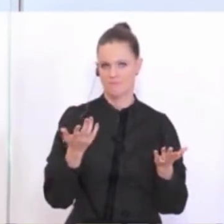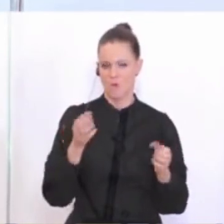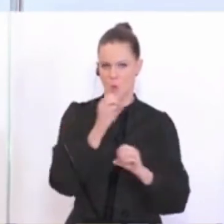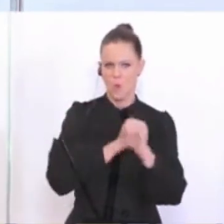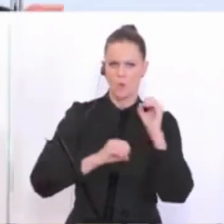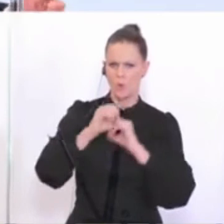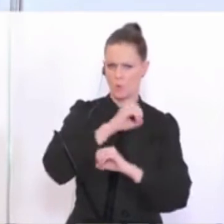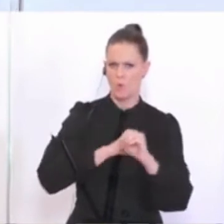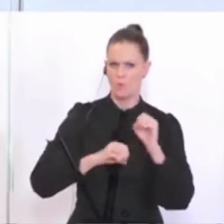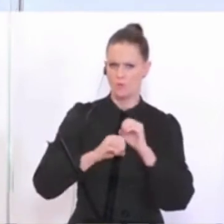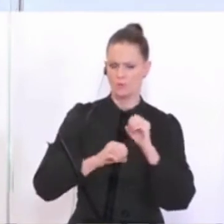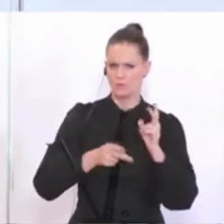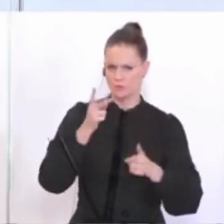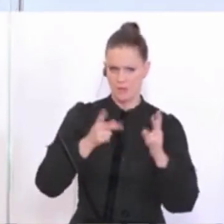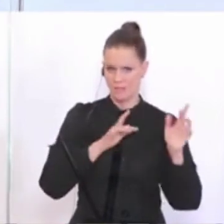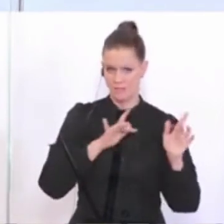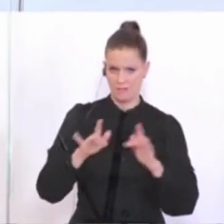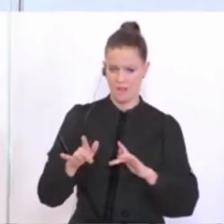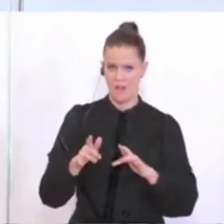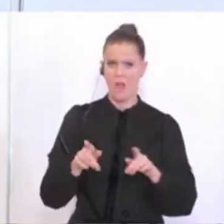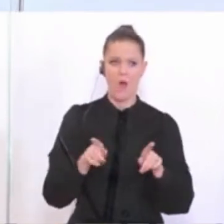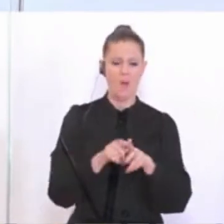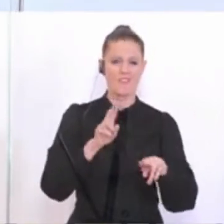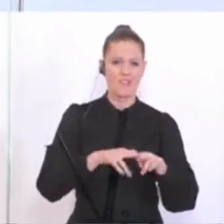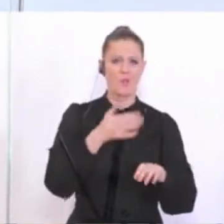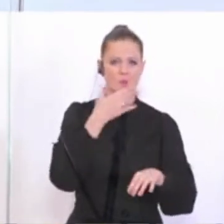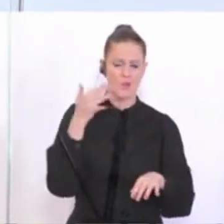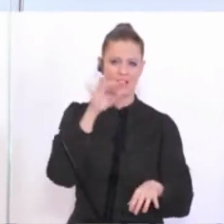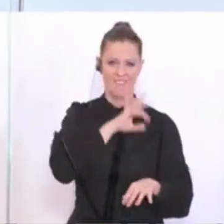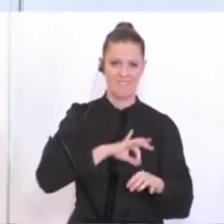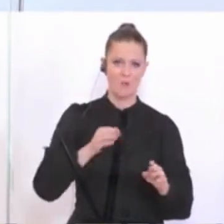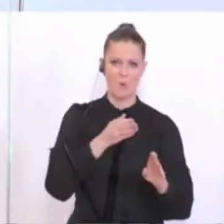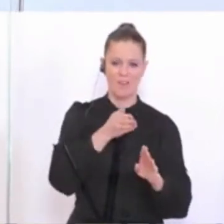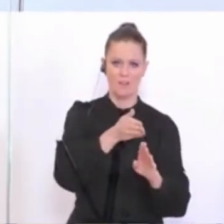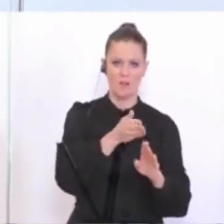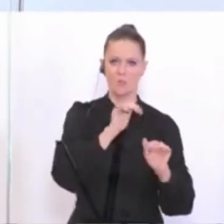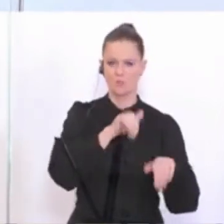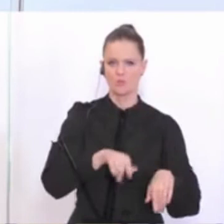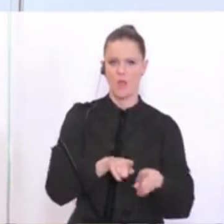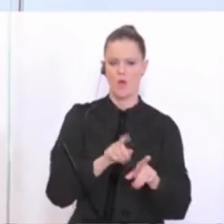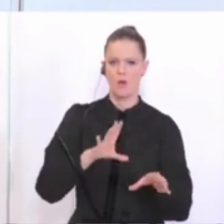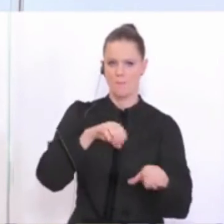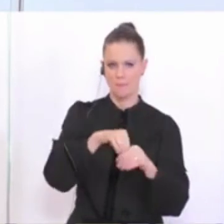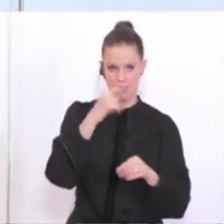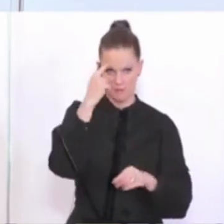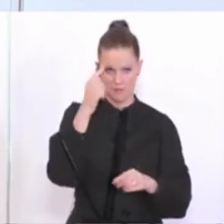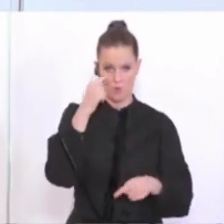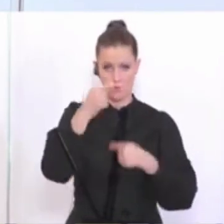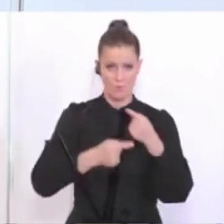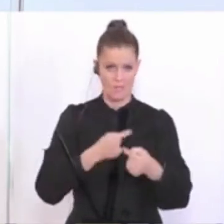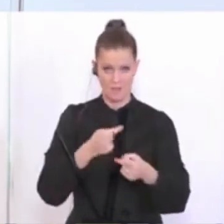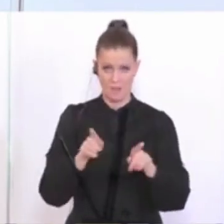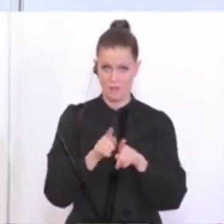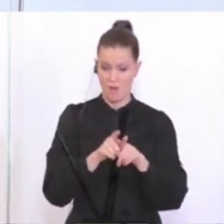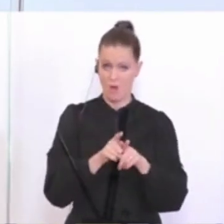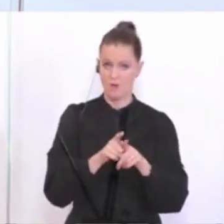Einschläge, die ja auch nicht gewinnorientierte Organisationen treffen, unberücksichtigt lassen. Umgekehrt, wo